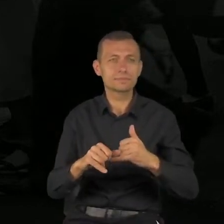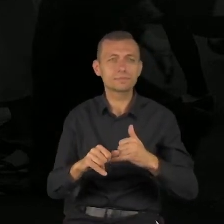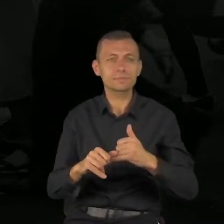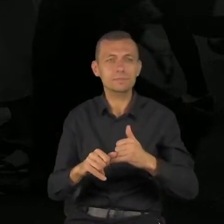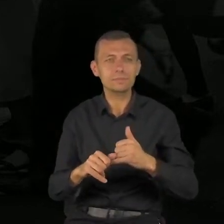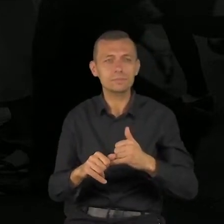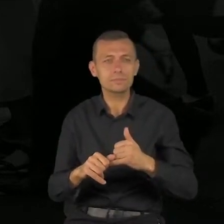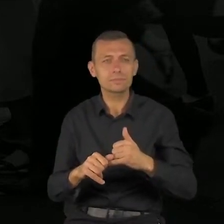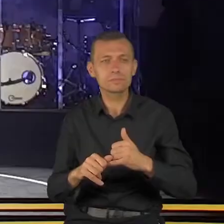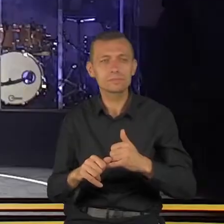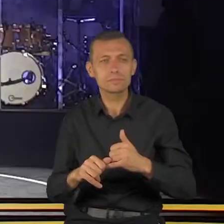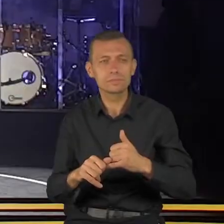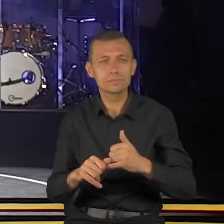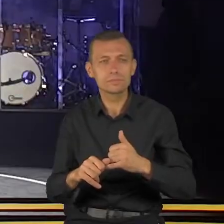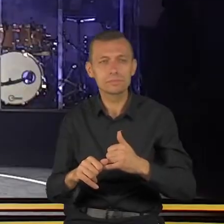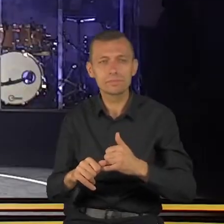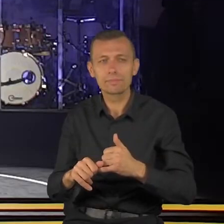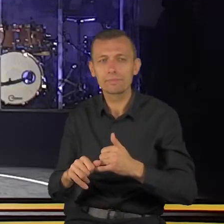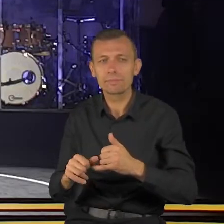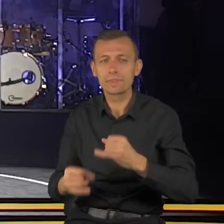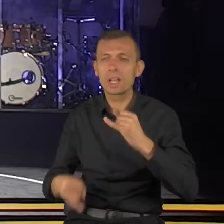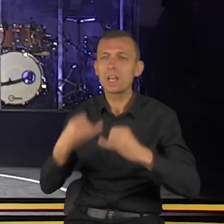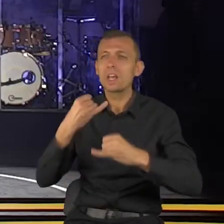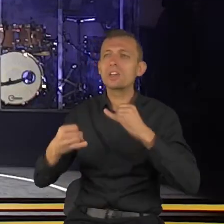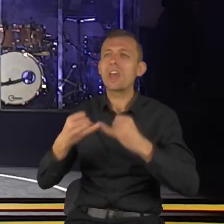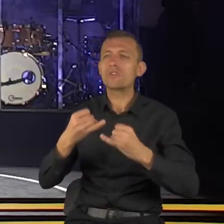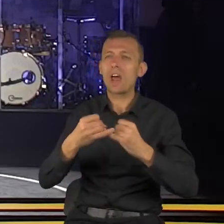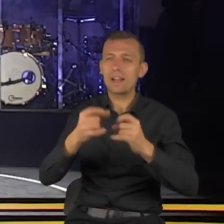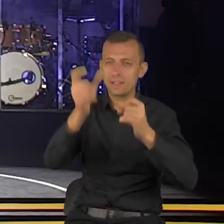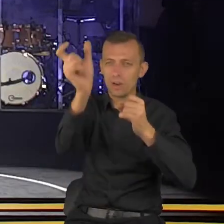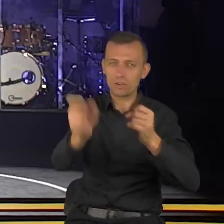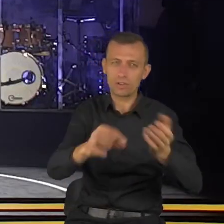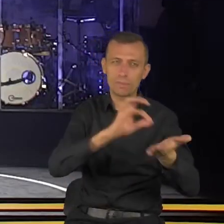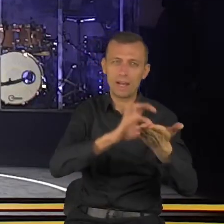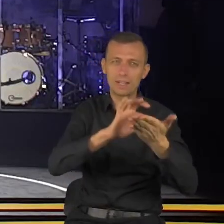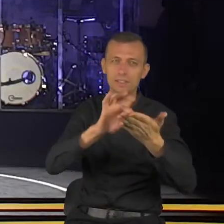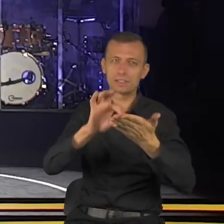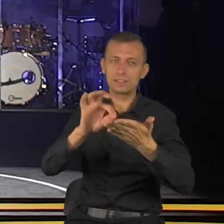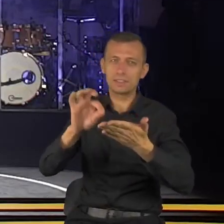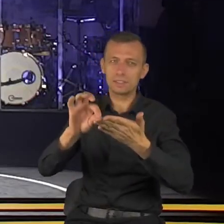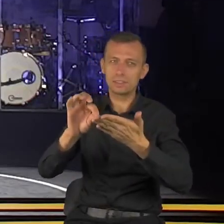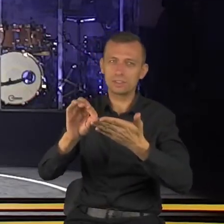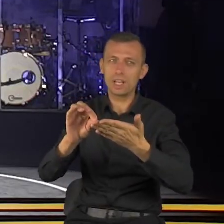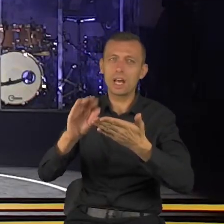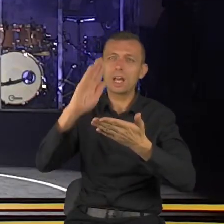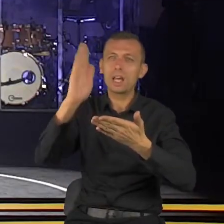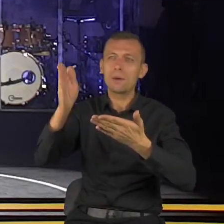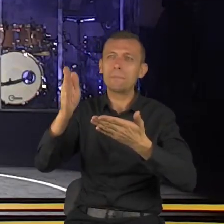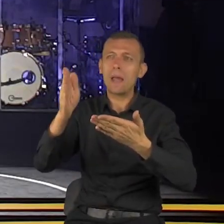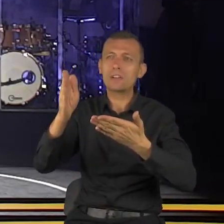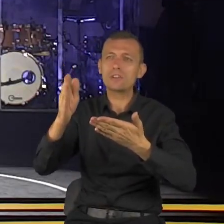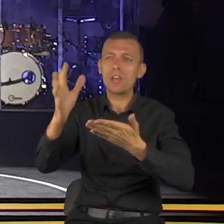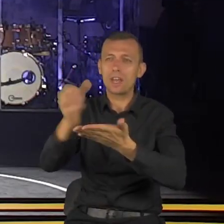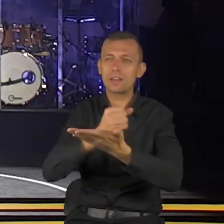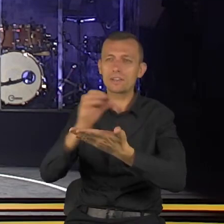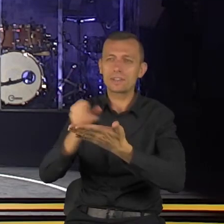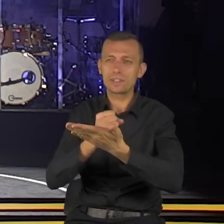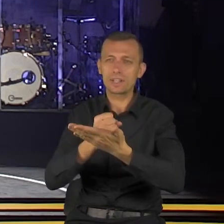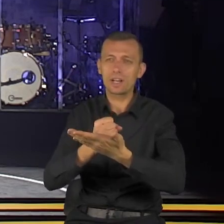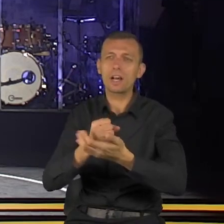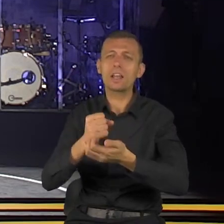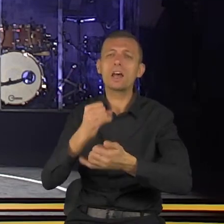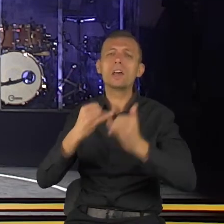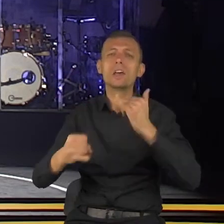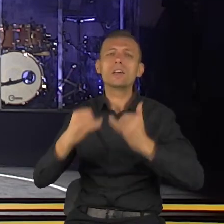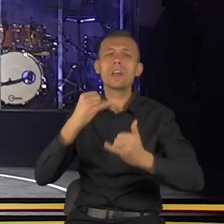lecz każdy, każdy kto w pośpiechu działa ma tylko niedostatek. Każdy. Nie jesteś wyjątkiem. Biblia mówi każdy to